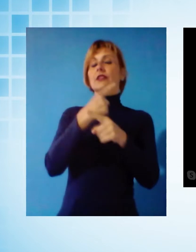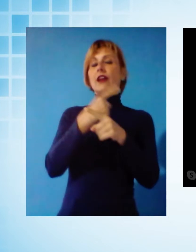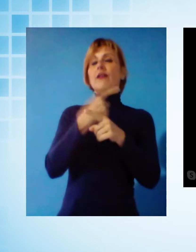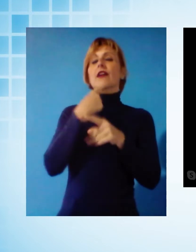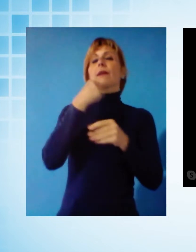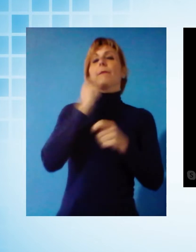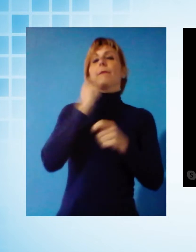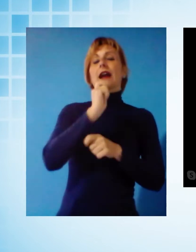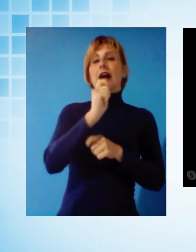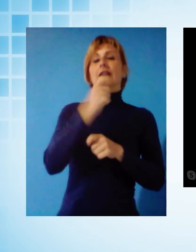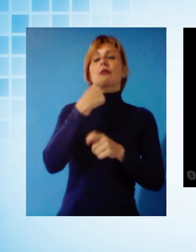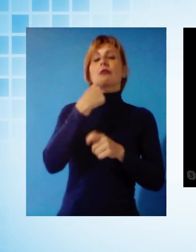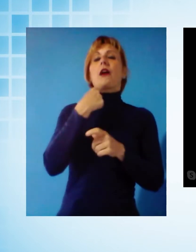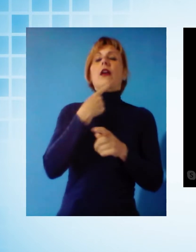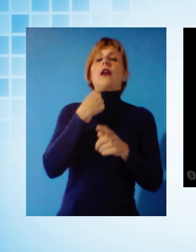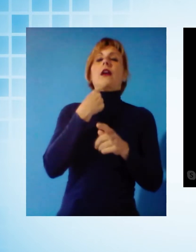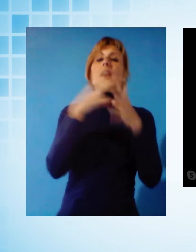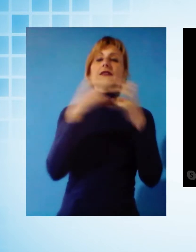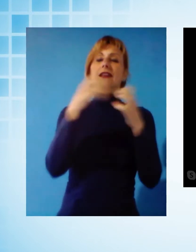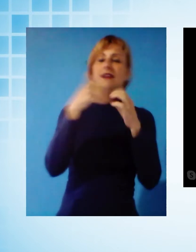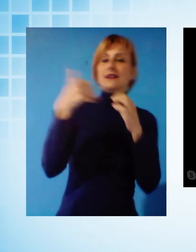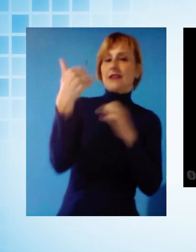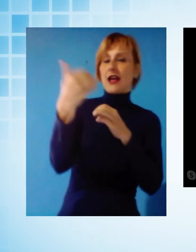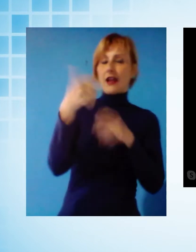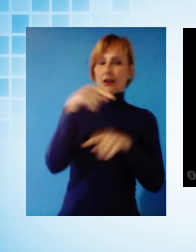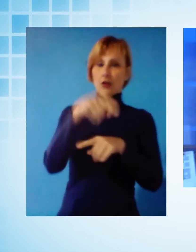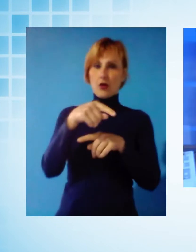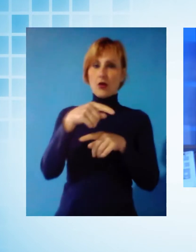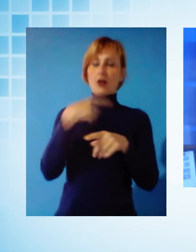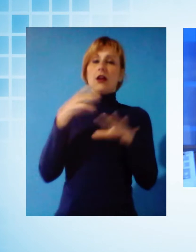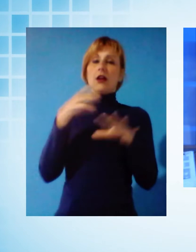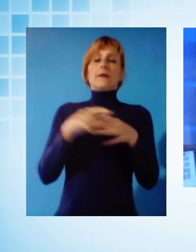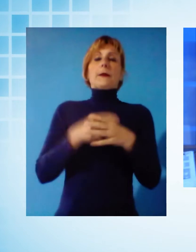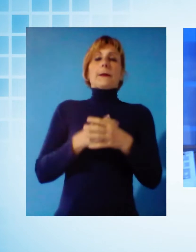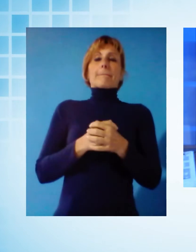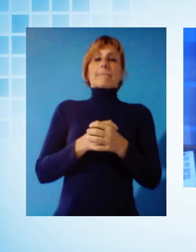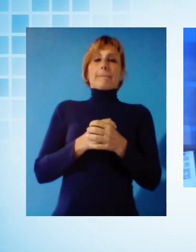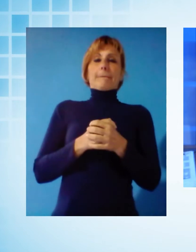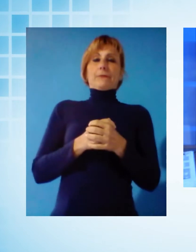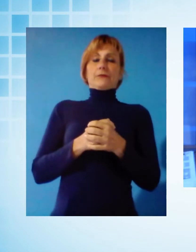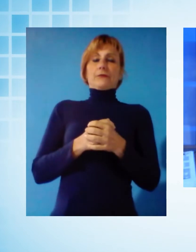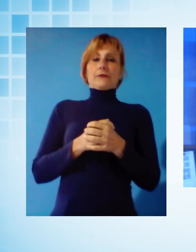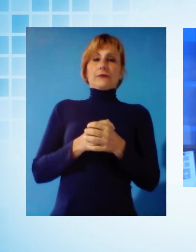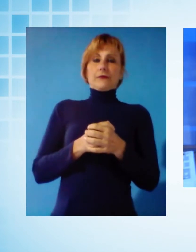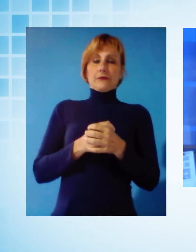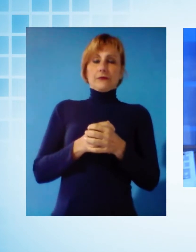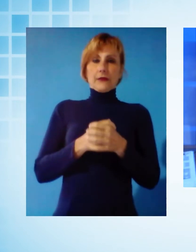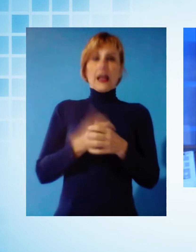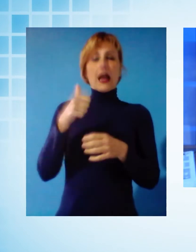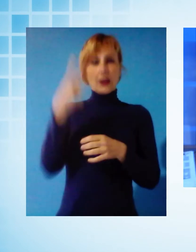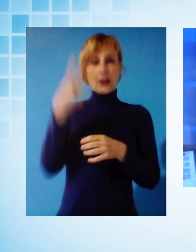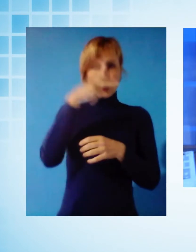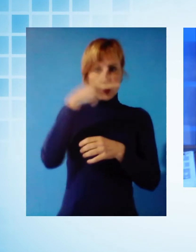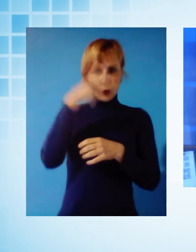perché purtroppo certi edempimenti rimangono ancora. Sono arrivate anche a Lucca le